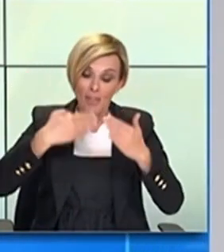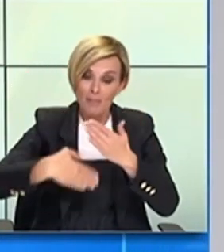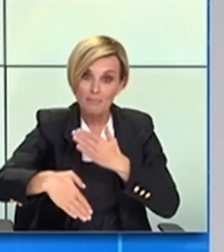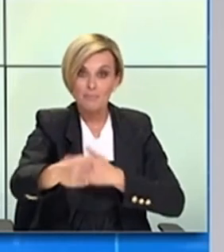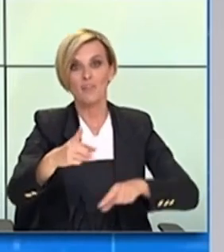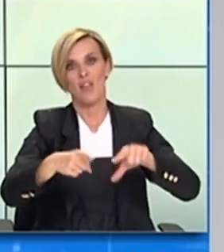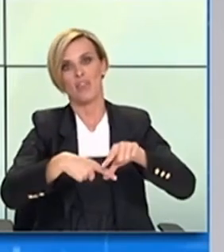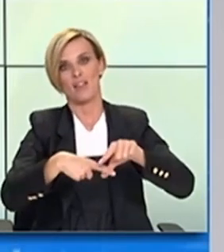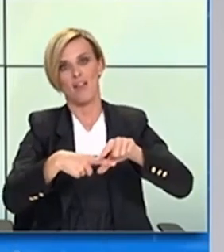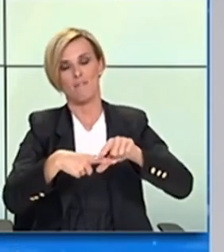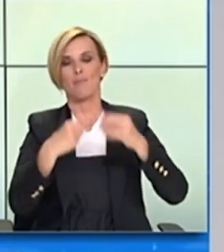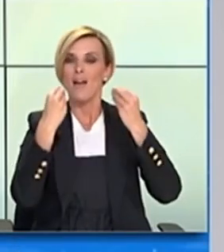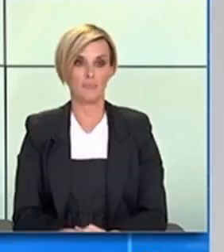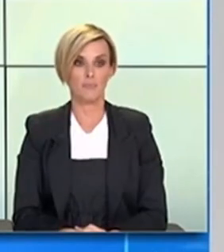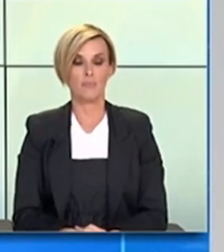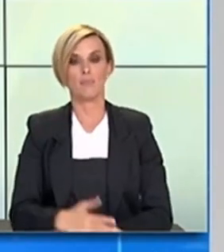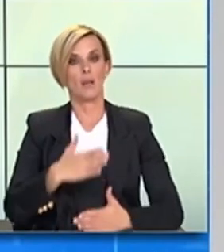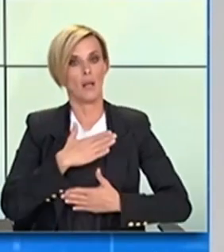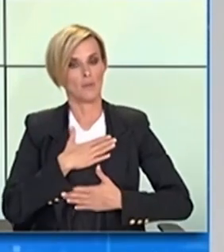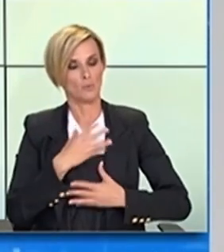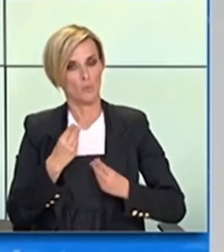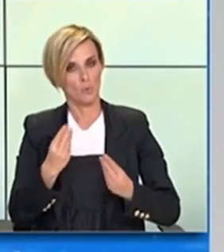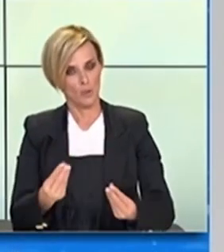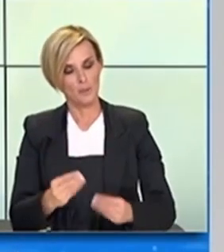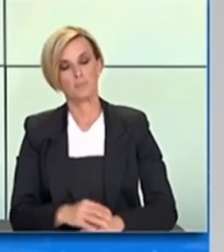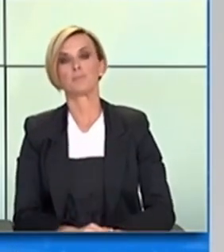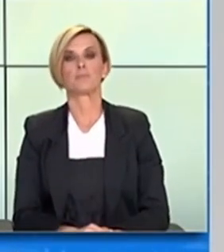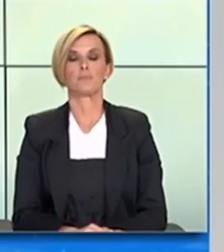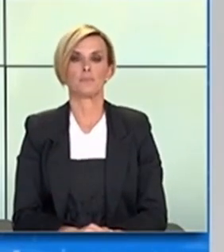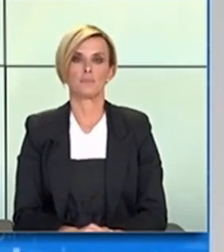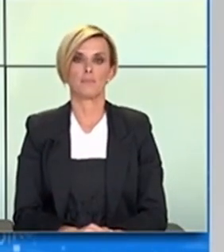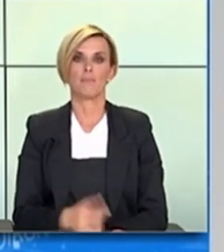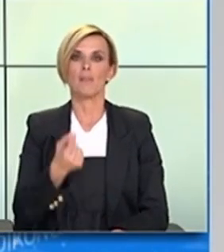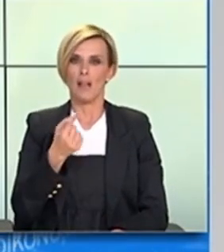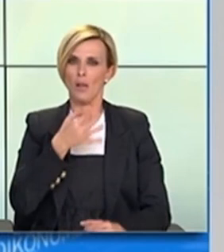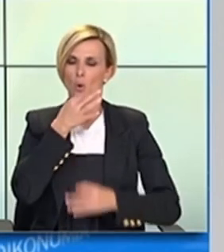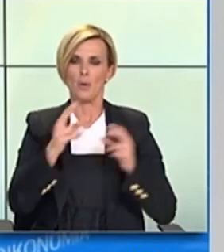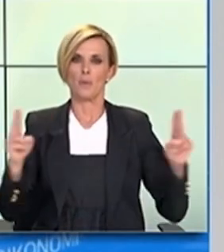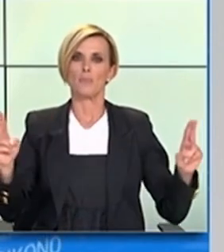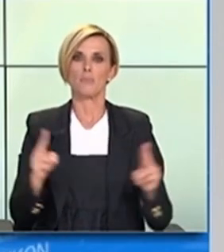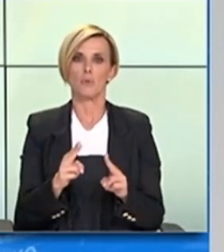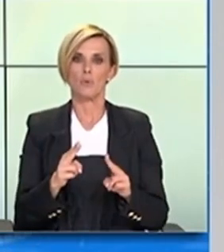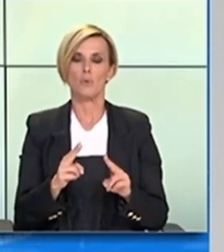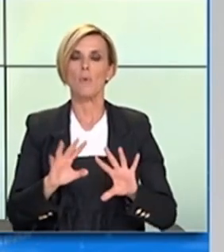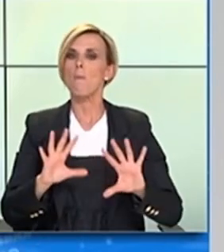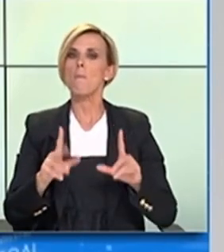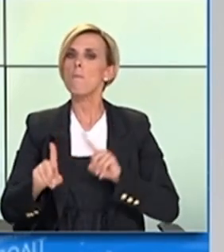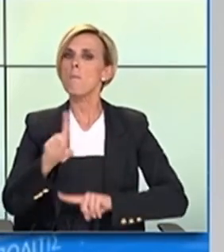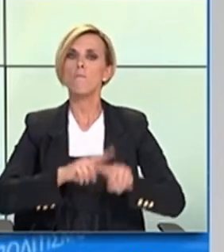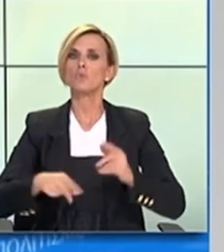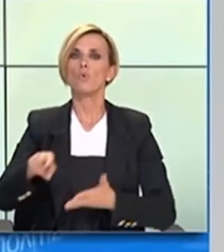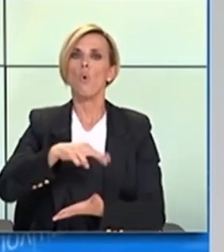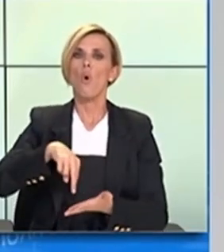διαφορετικό, ομαλότερο περιβάλλον. Αναφερθώ με δύο λόγια στο ρόλο και την αποστολή της ελληνικής